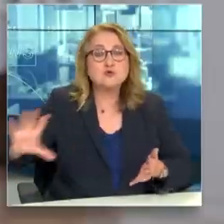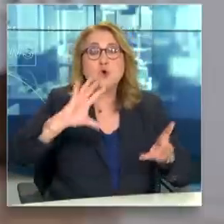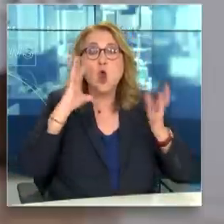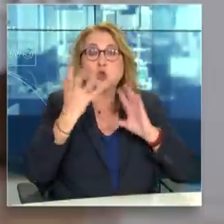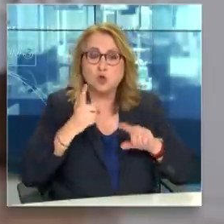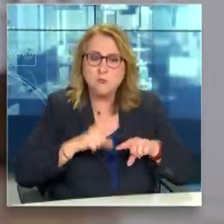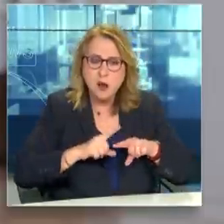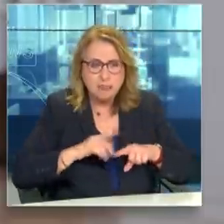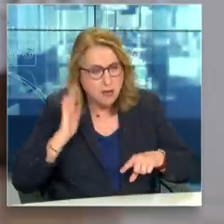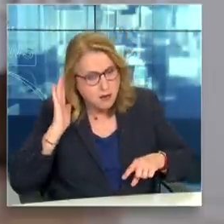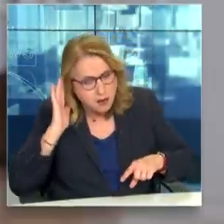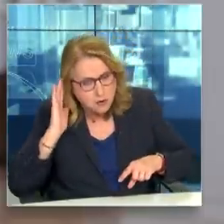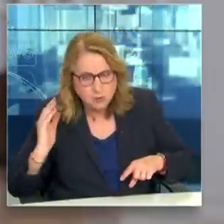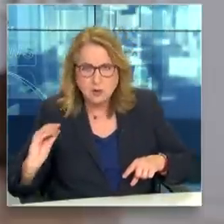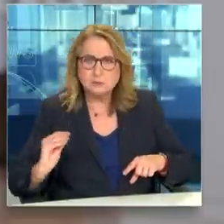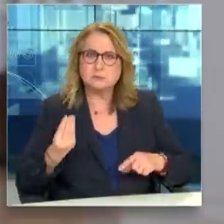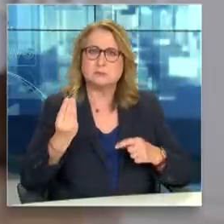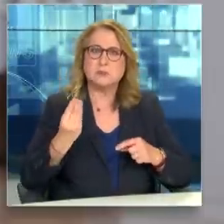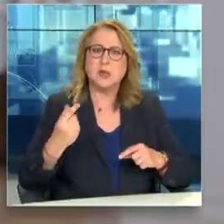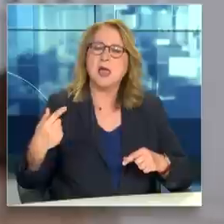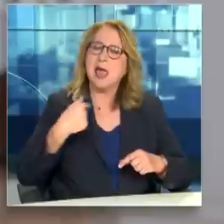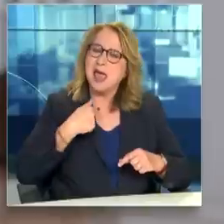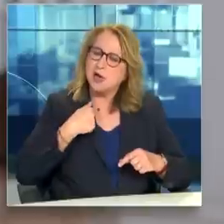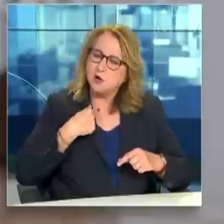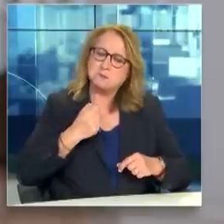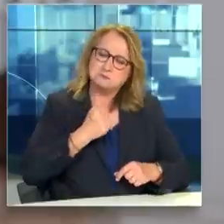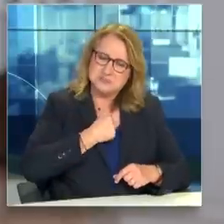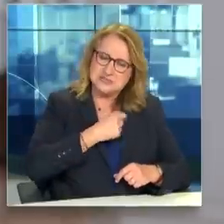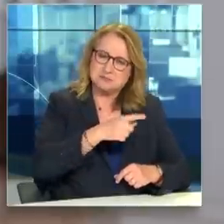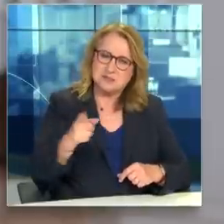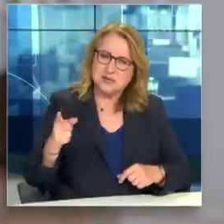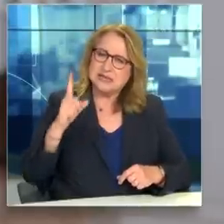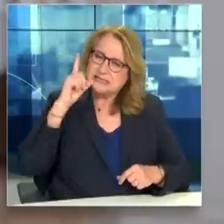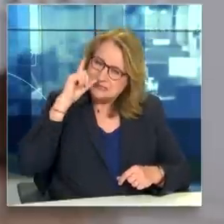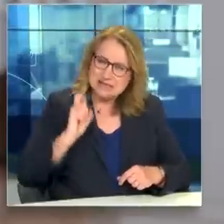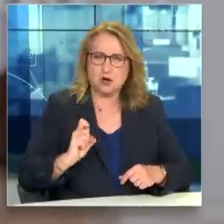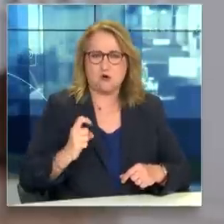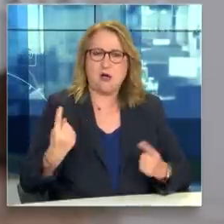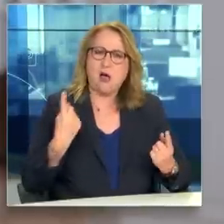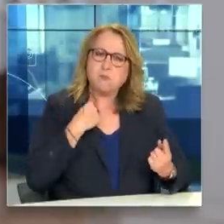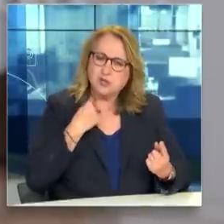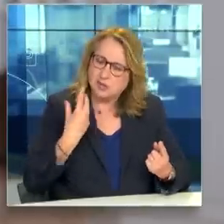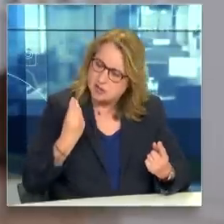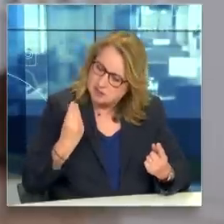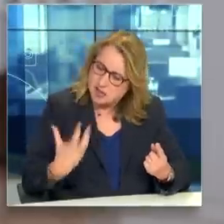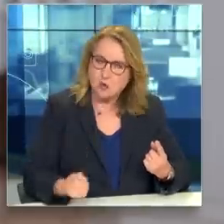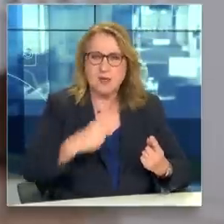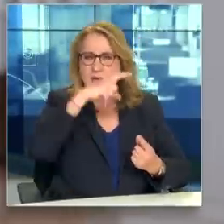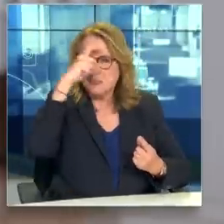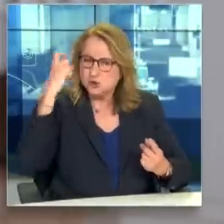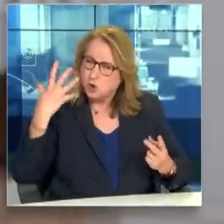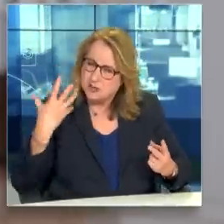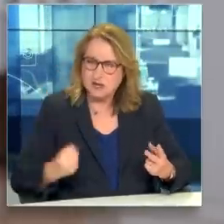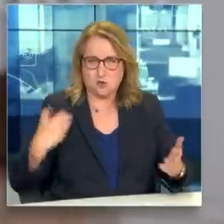δυσκολίες, αλλά και τις επιτυχίες που είχαμε σε αυτό το πεδίο. Τα παραπάνω αποκτούν ξεχωριστή σημασία σε